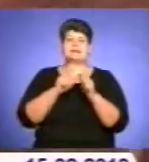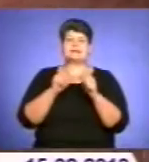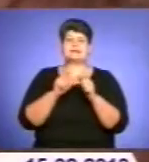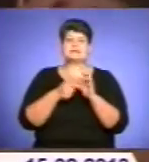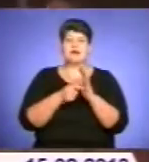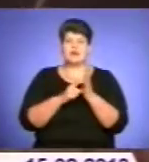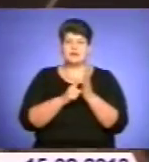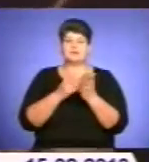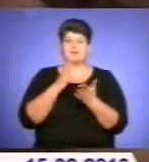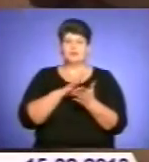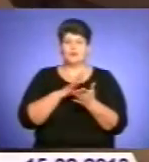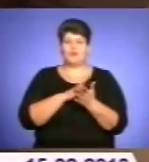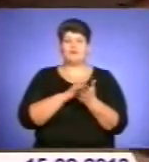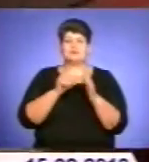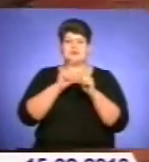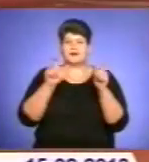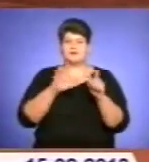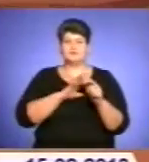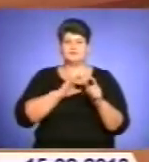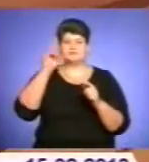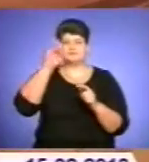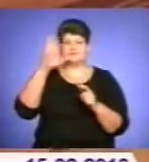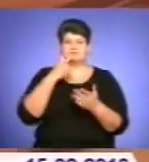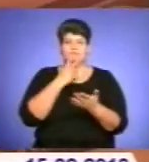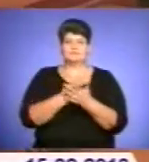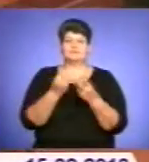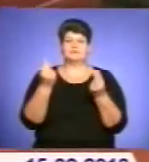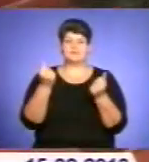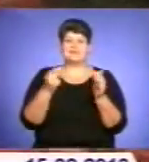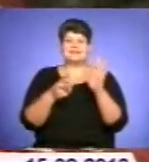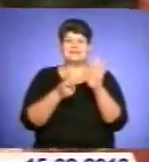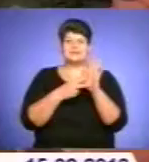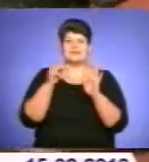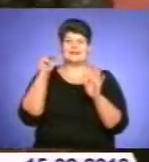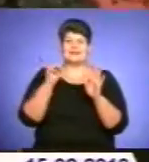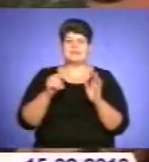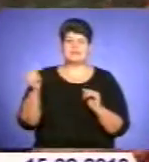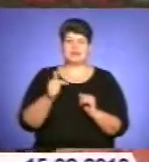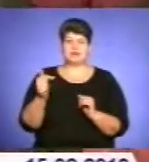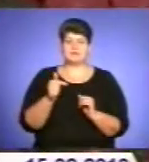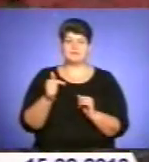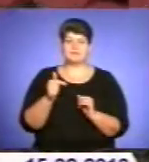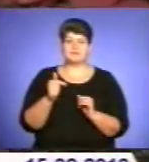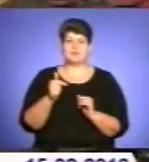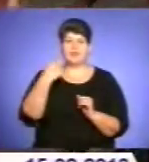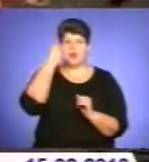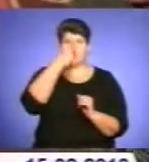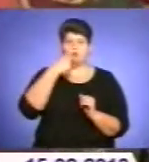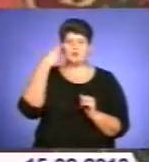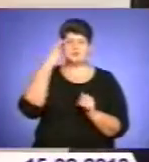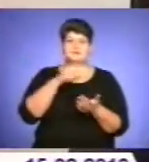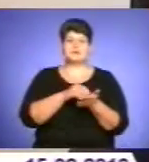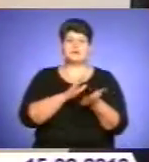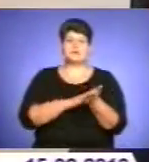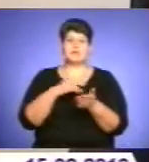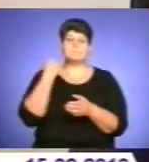серед певного кола відвідувачів, підтвердили вилучені грошові кошти – понад 7 тисяч гривень. Осіб записували боргові